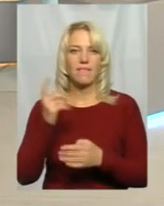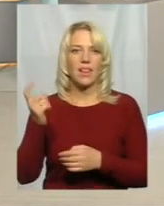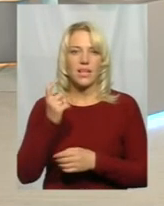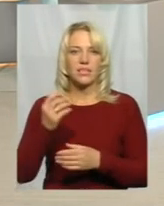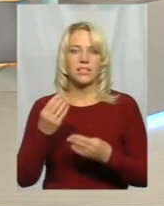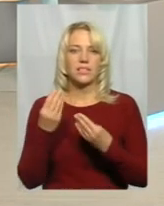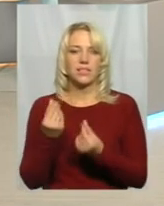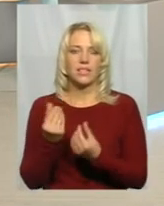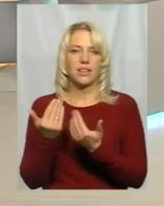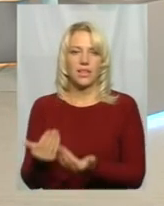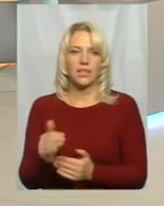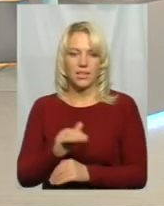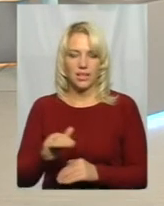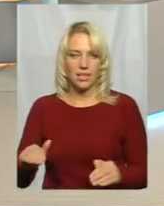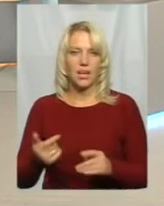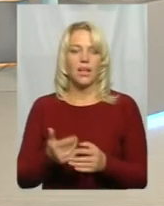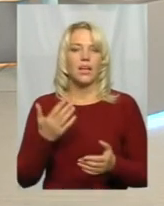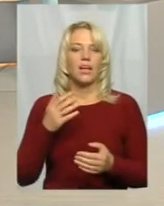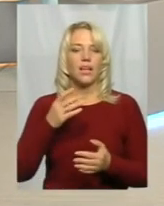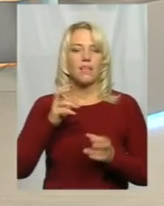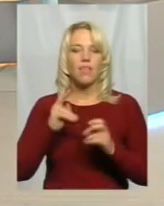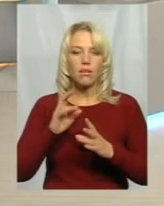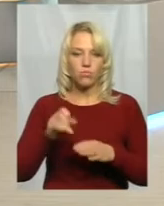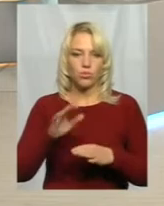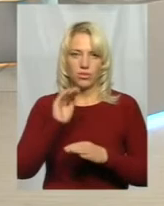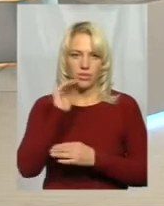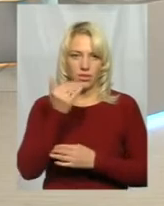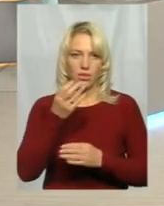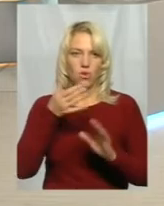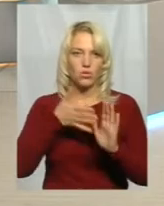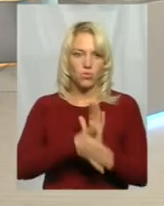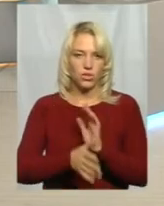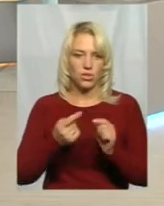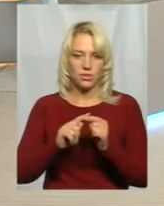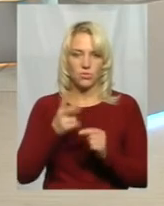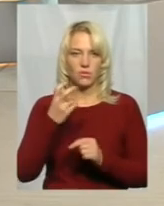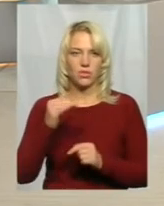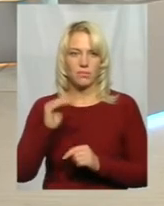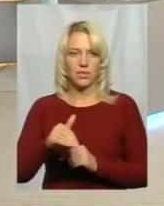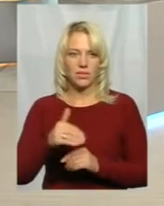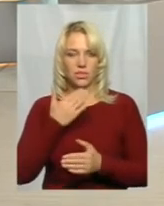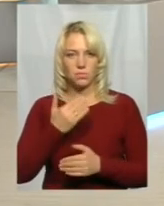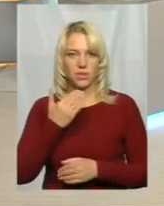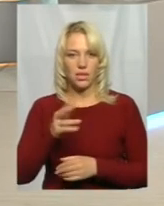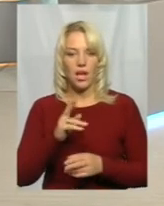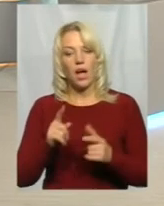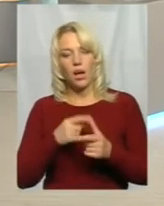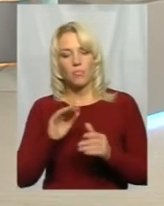Як дитина може розпоряджатися, наприклад, тими 200 тисячами, або навіть меншими сумами? Дивіться,